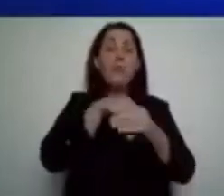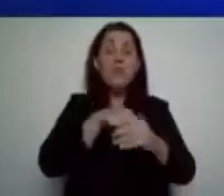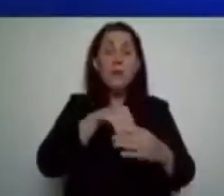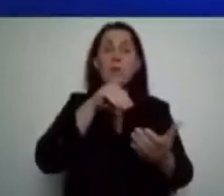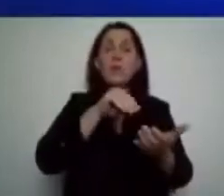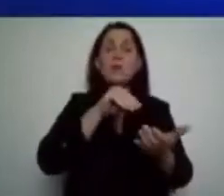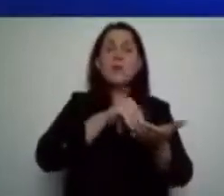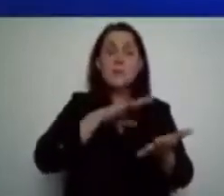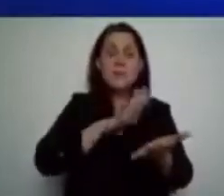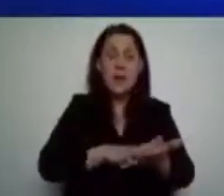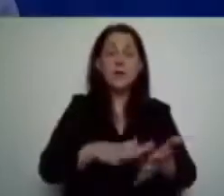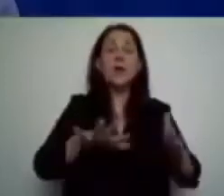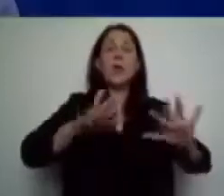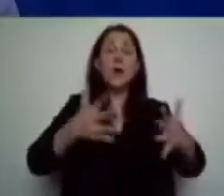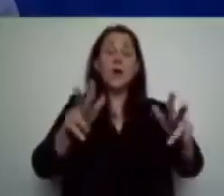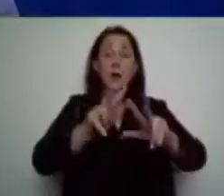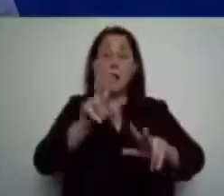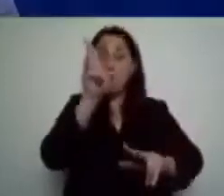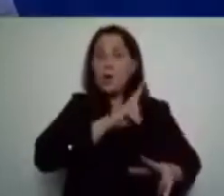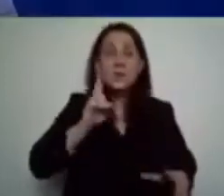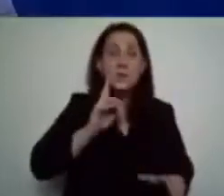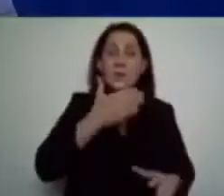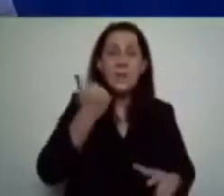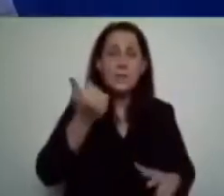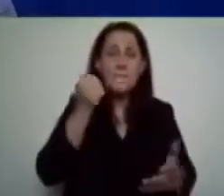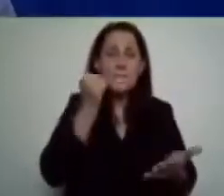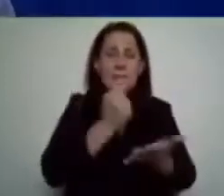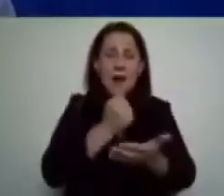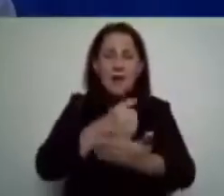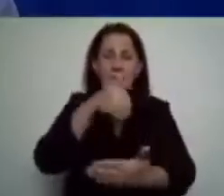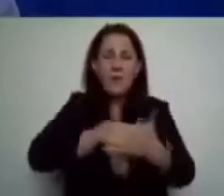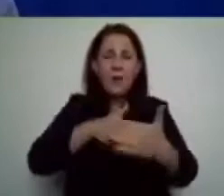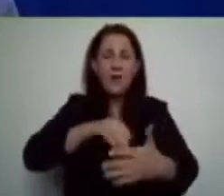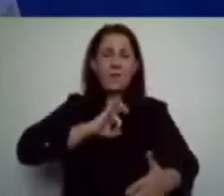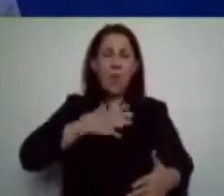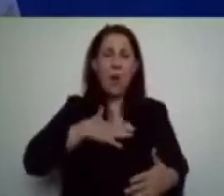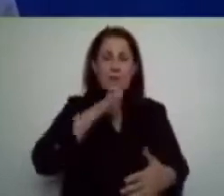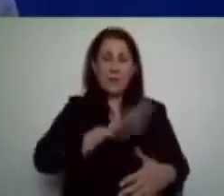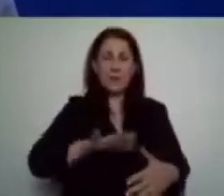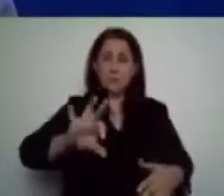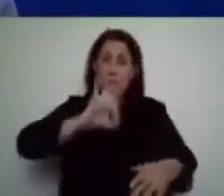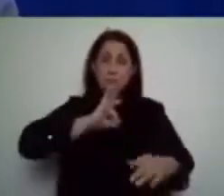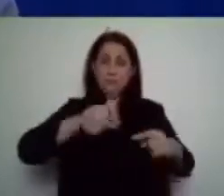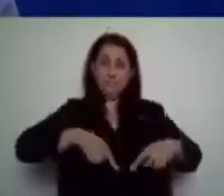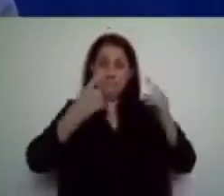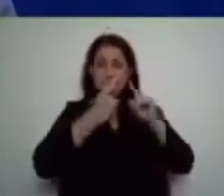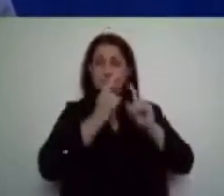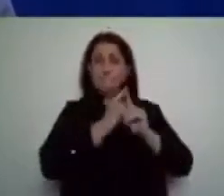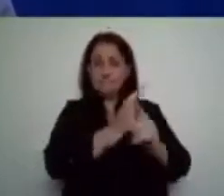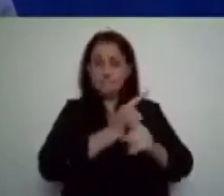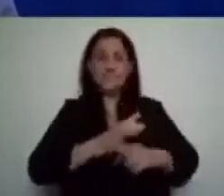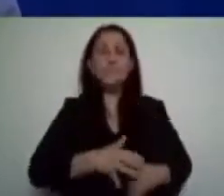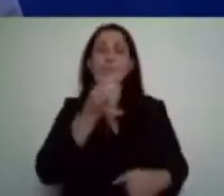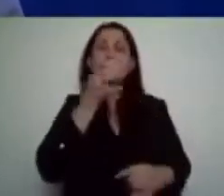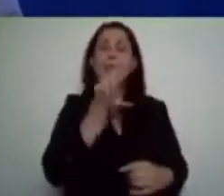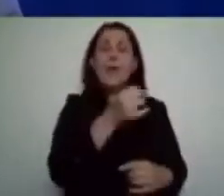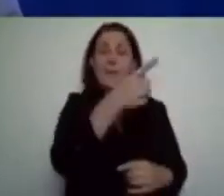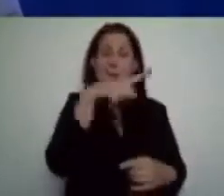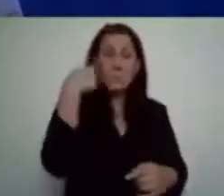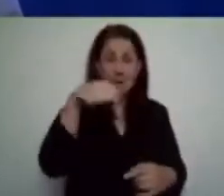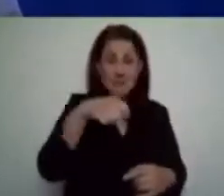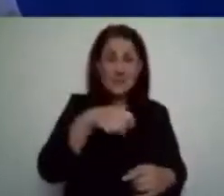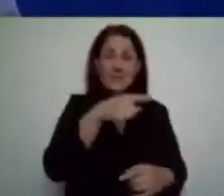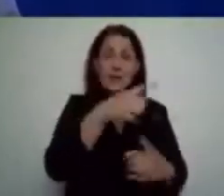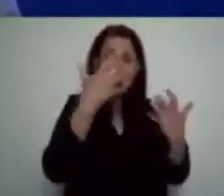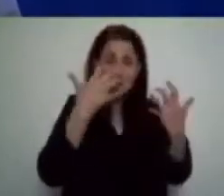rodzice nie będą mieli prawa wychowywania swoich dzieci zgodnie ze swoimi przekowaniami. I teraz pytanie, czy pan jako prezydent będzie chciał